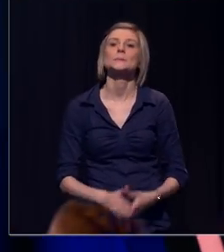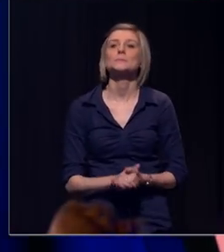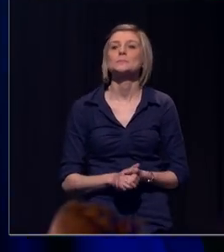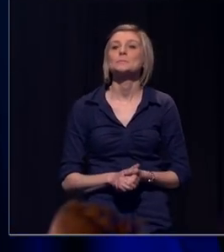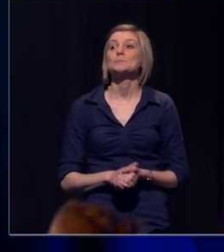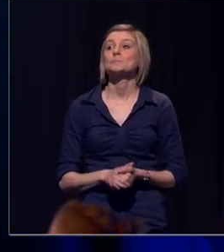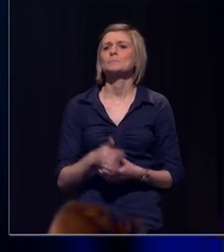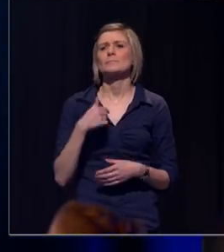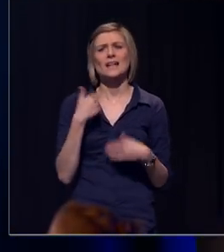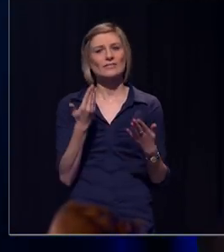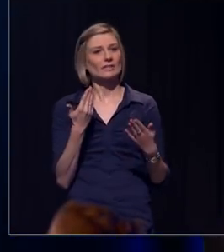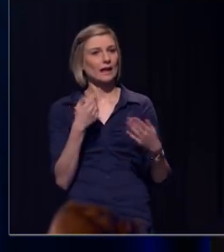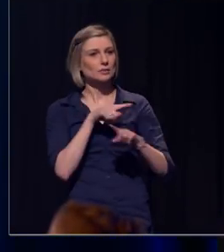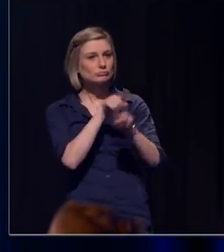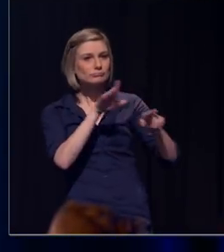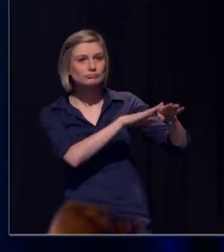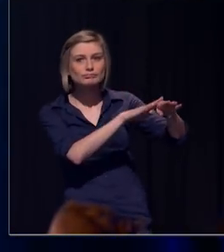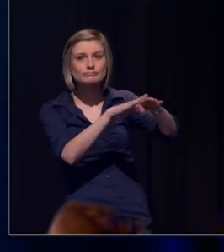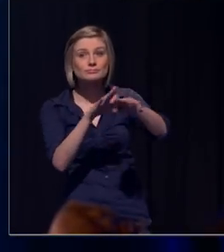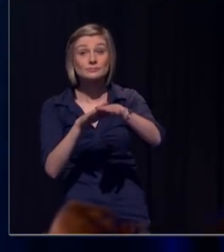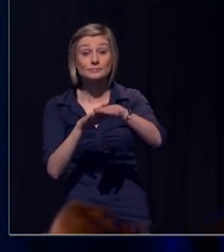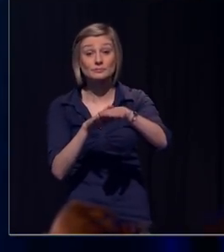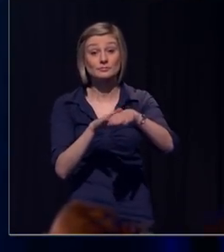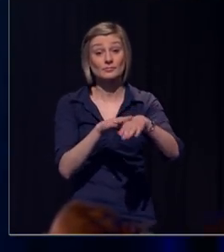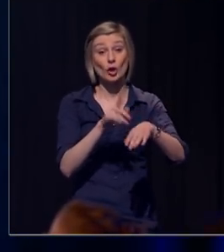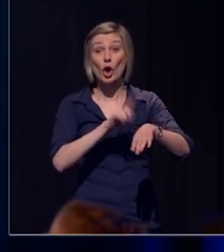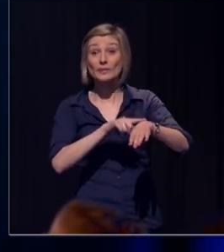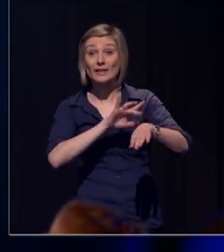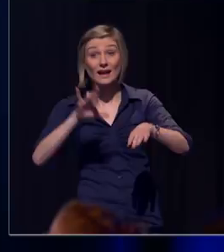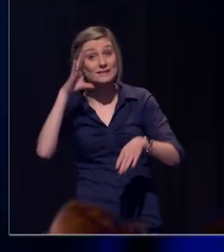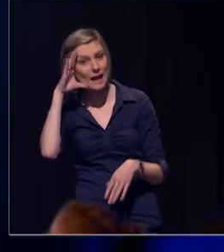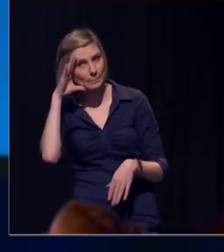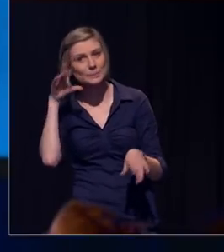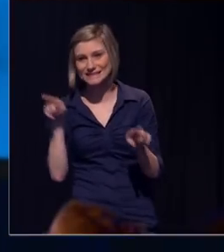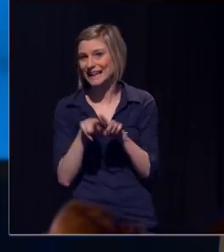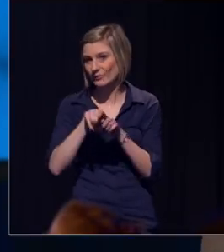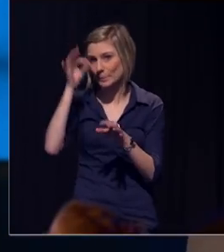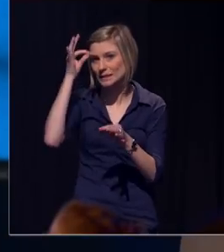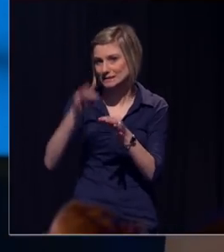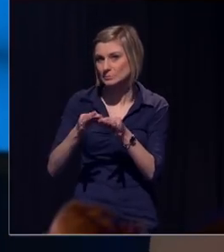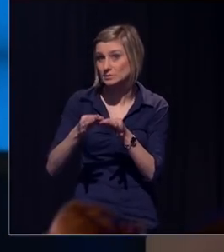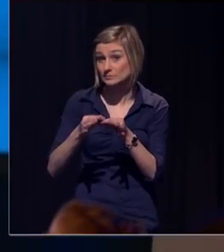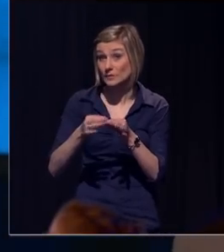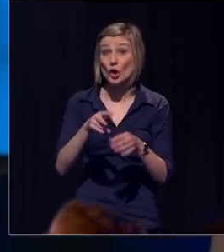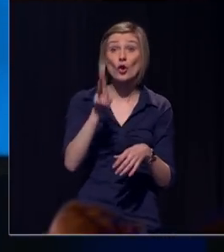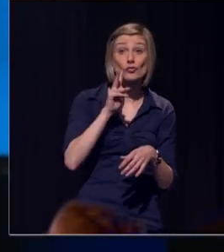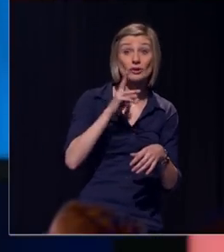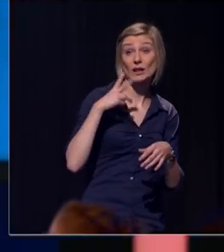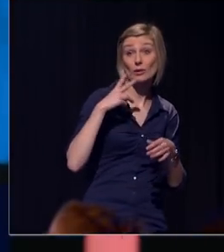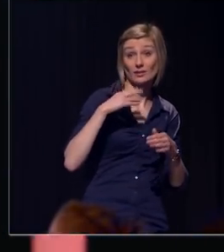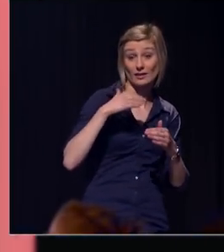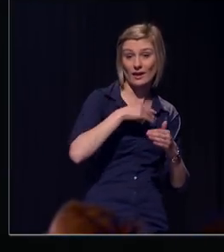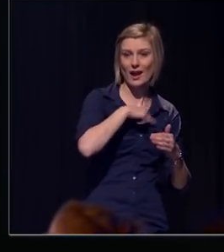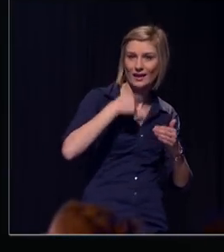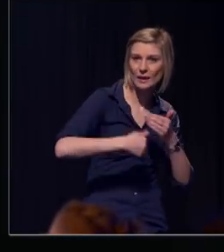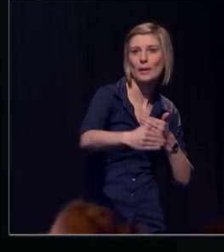Wat ik u vandaag kom vertellen is dat op tijd gaan slapen volgens hetzelfde principe dus werkt. Die voordelen bevinden zich op lange termijn. Ten vroegste morgenpas.